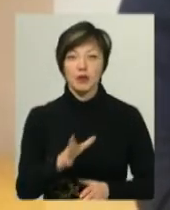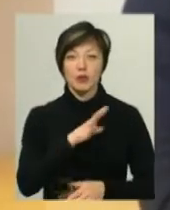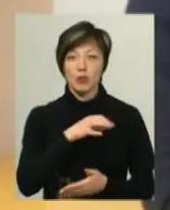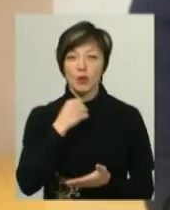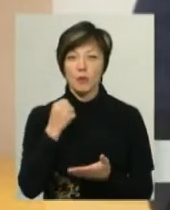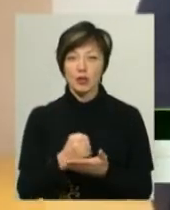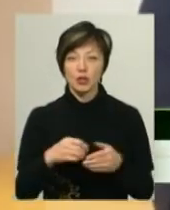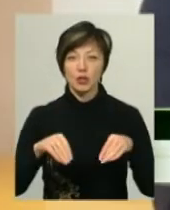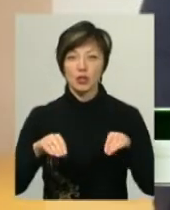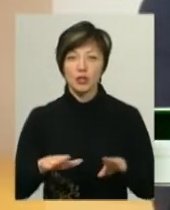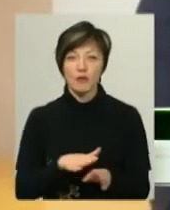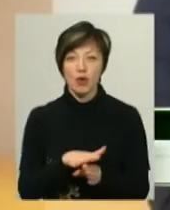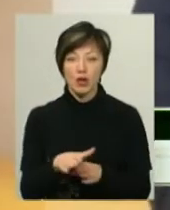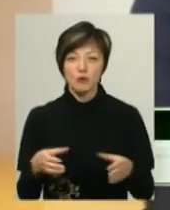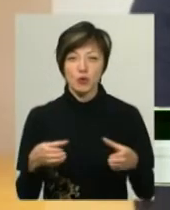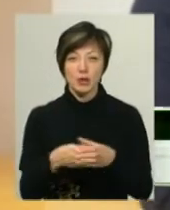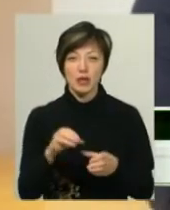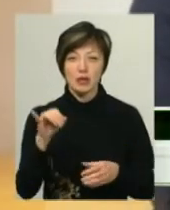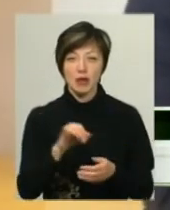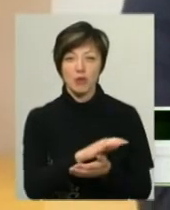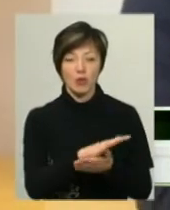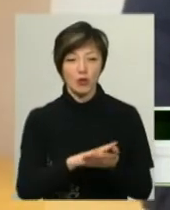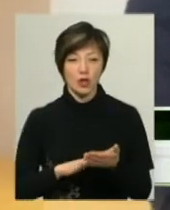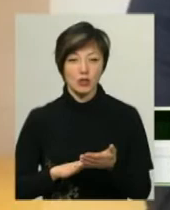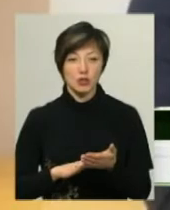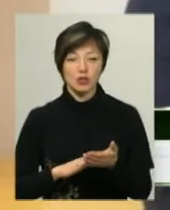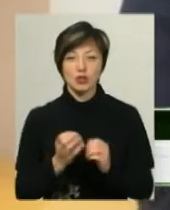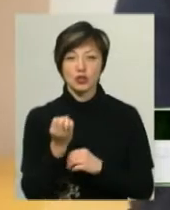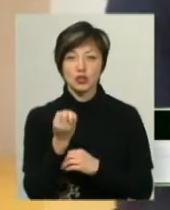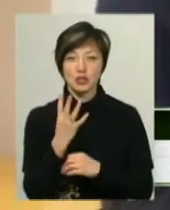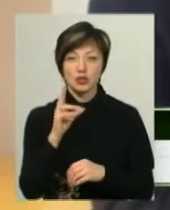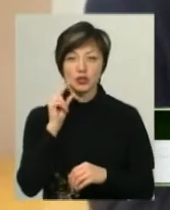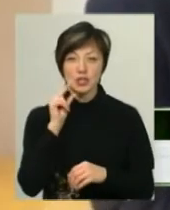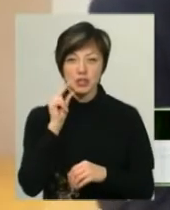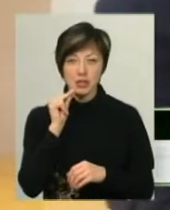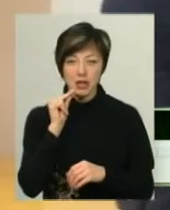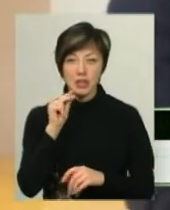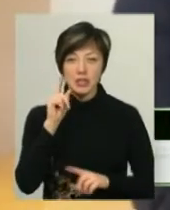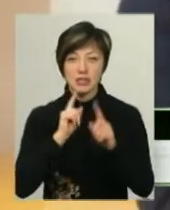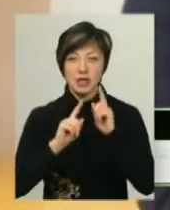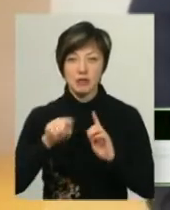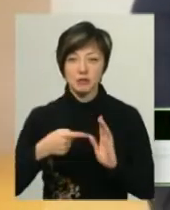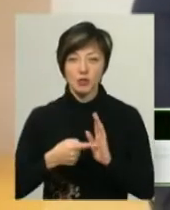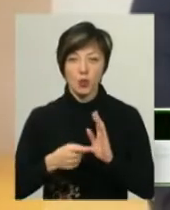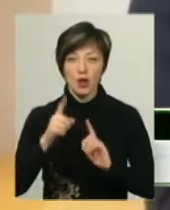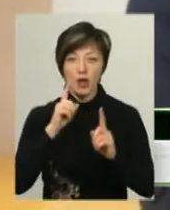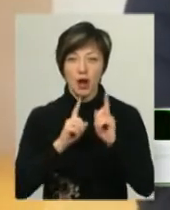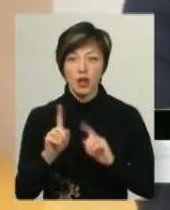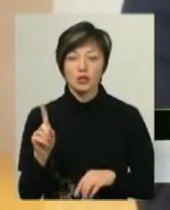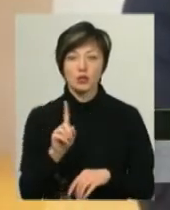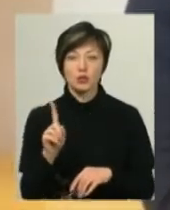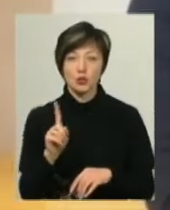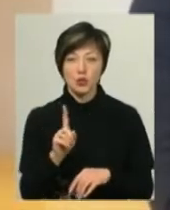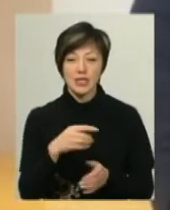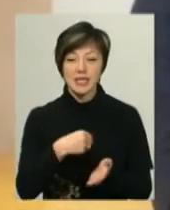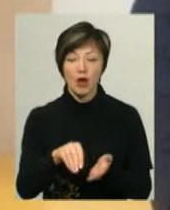рішення виконавчим комітетом і в подальшому 14-го числа сесії Хмельницької міської ради щодо